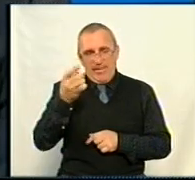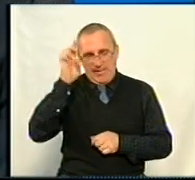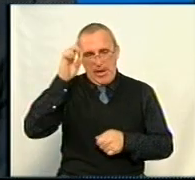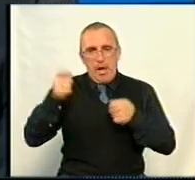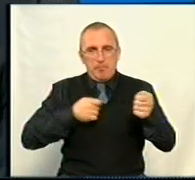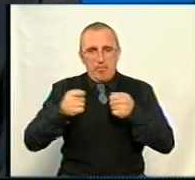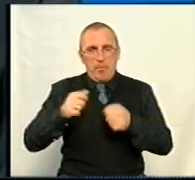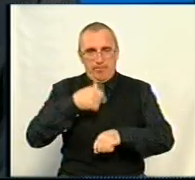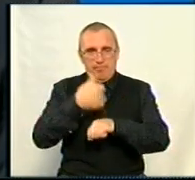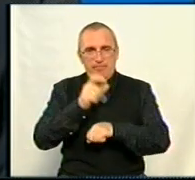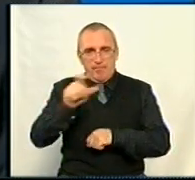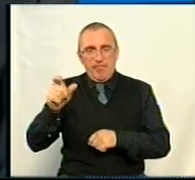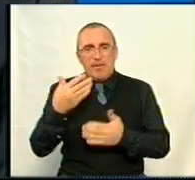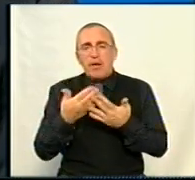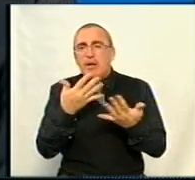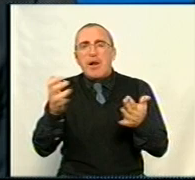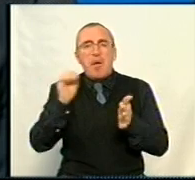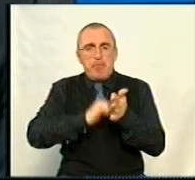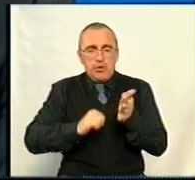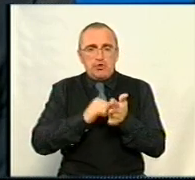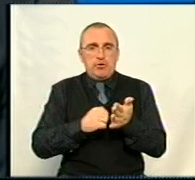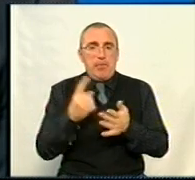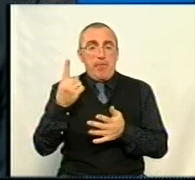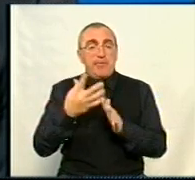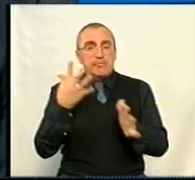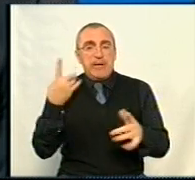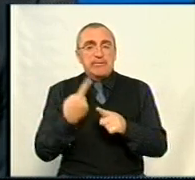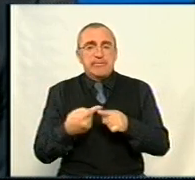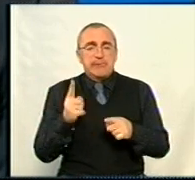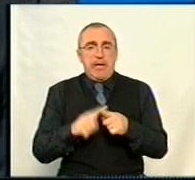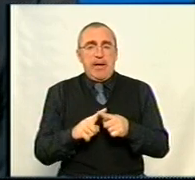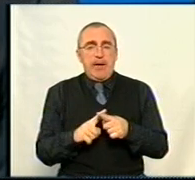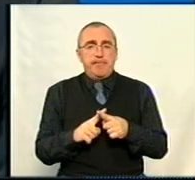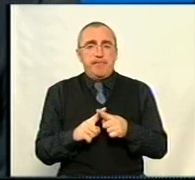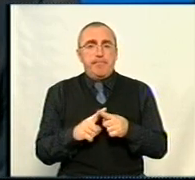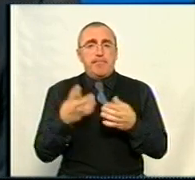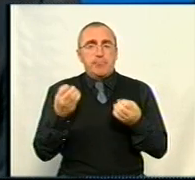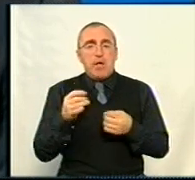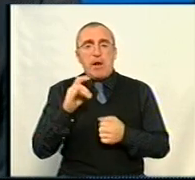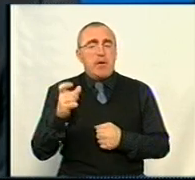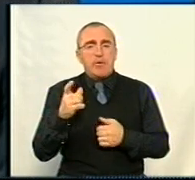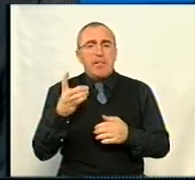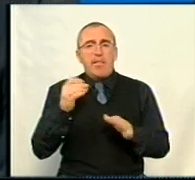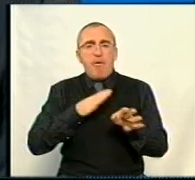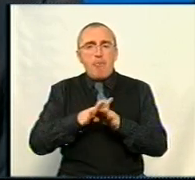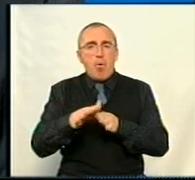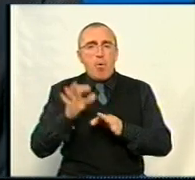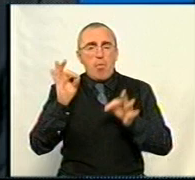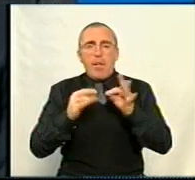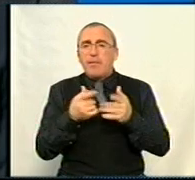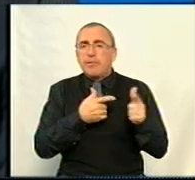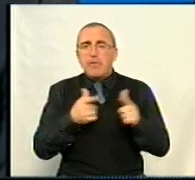з огляду на кілька причин. І, перш за все, це ще наразі не в повній мірі, а то й